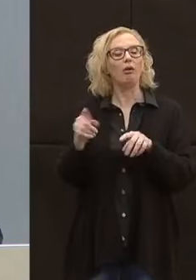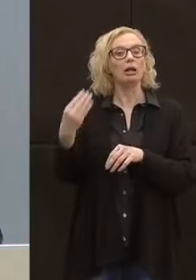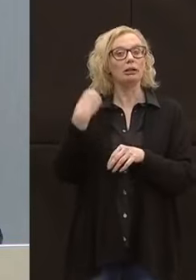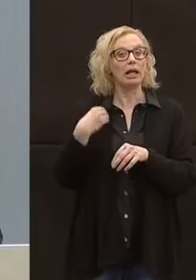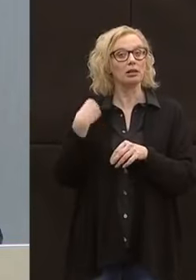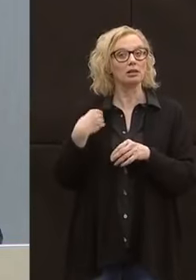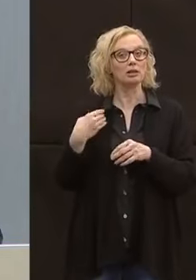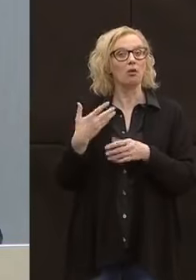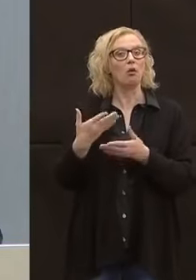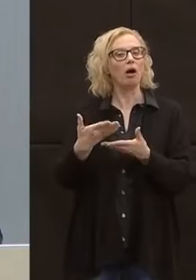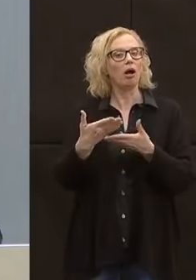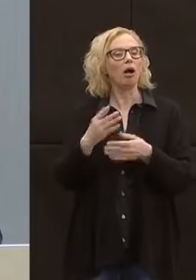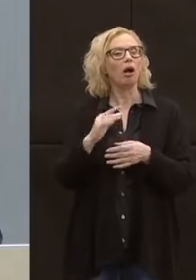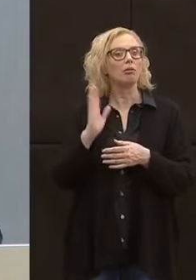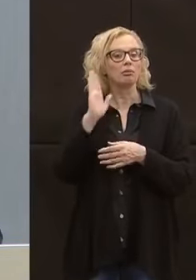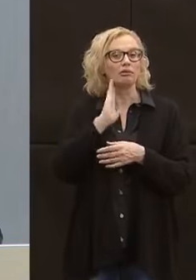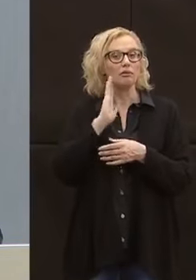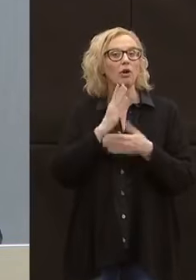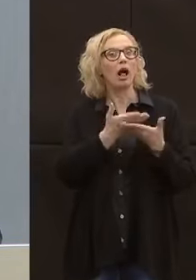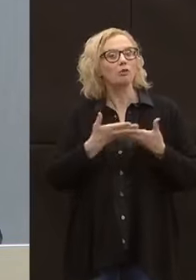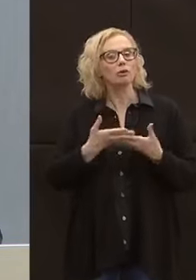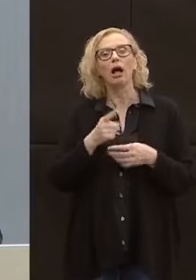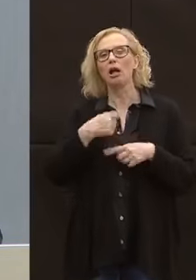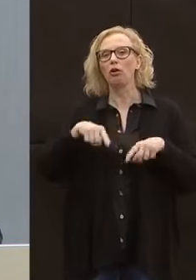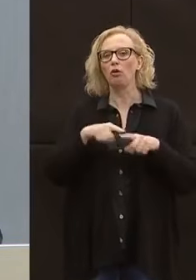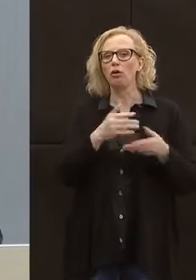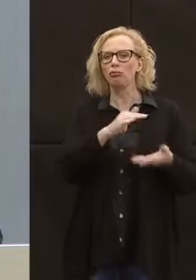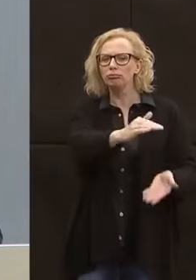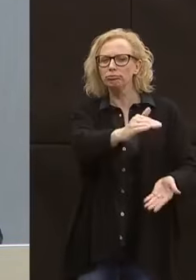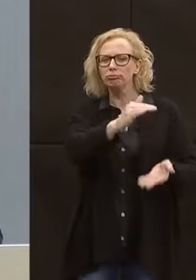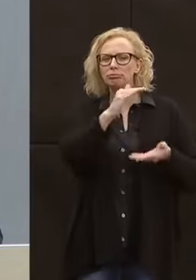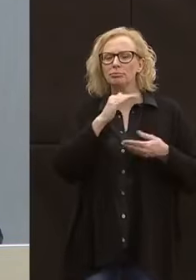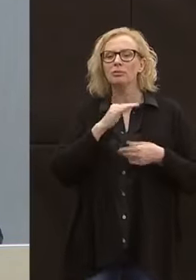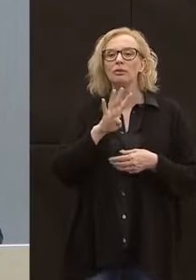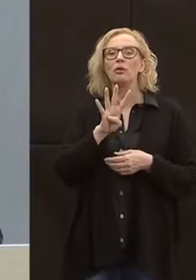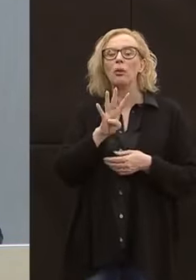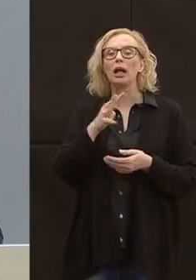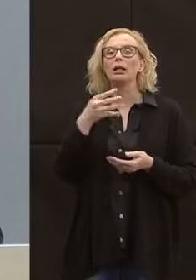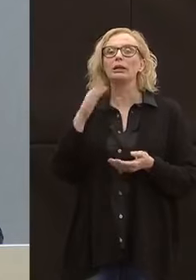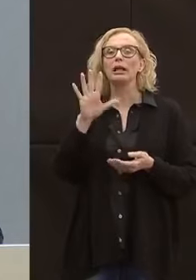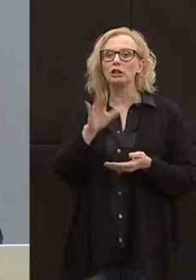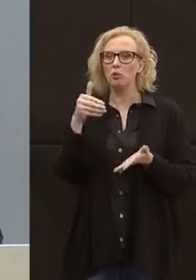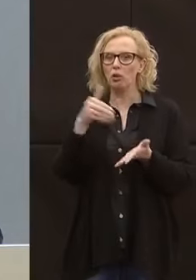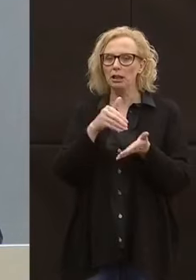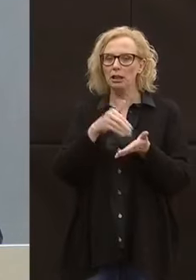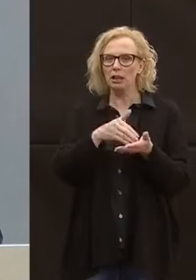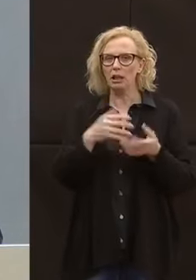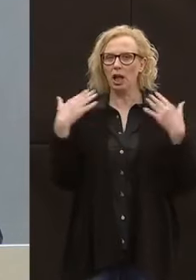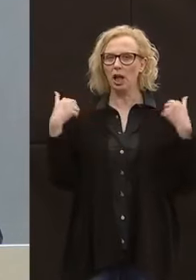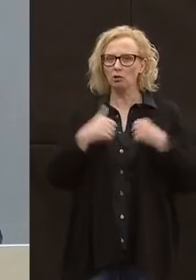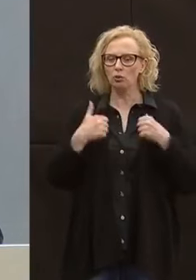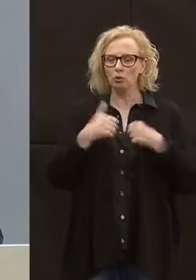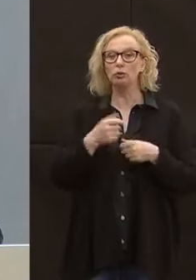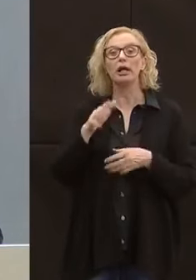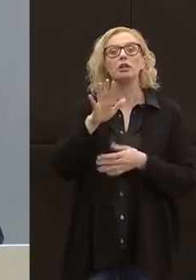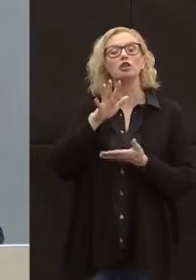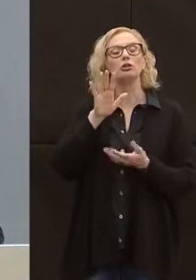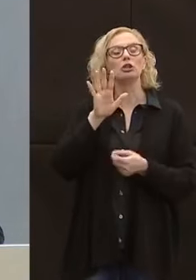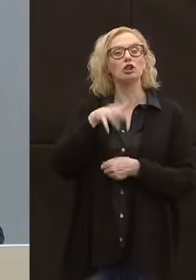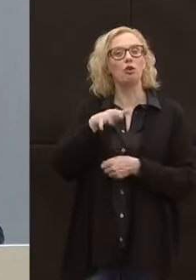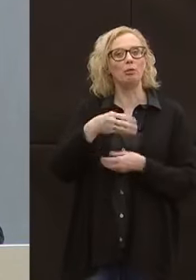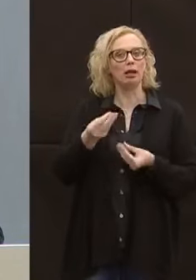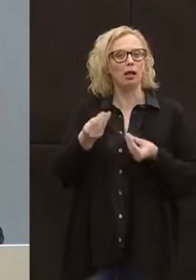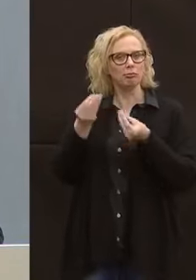un aiuto e visto che a noi era arrivato un carico di 45.000 tute proprio in questi giorni abbiamo date 5.000 per